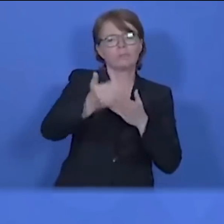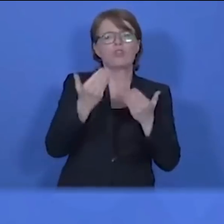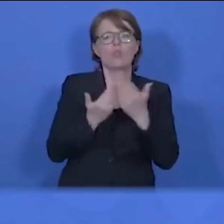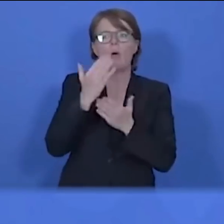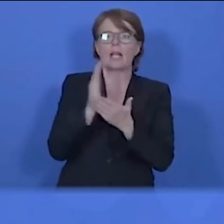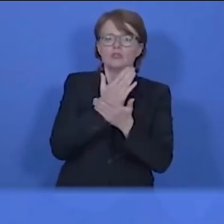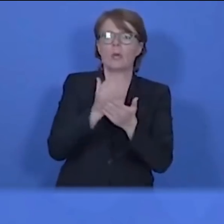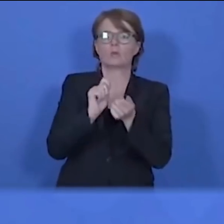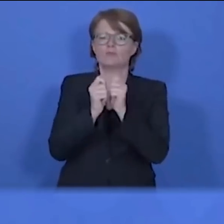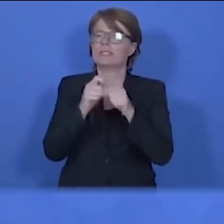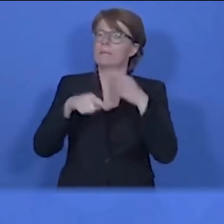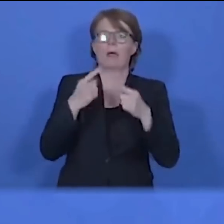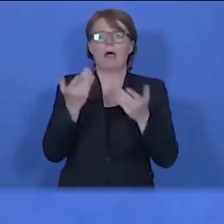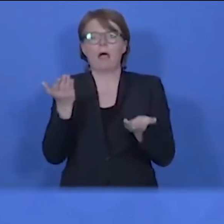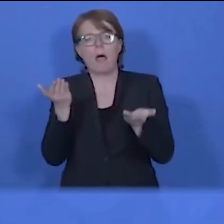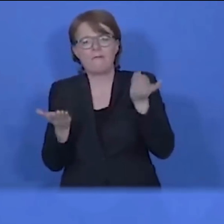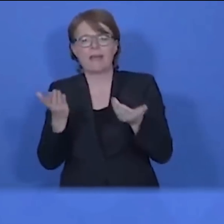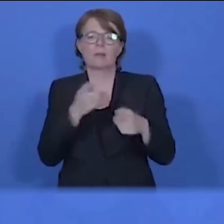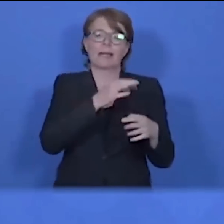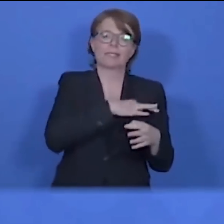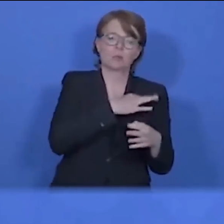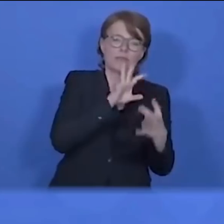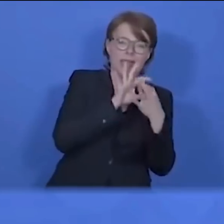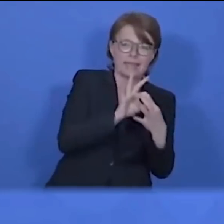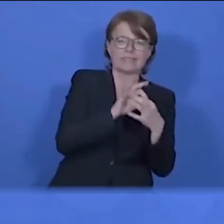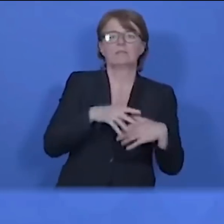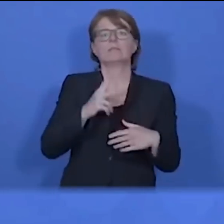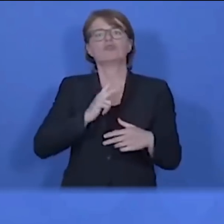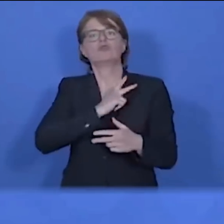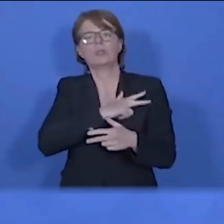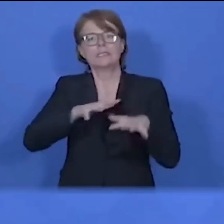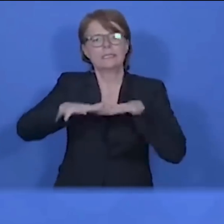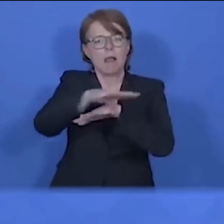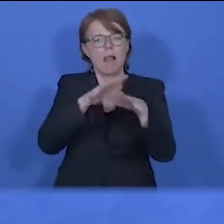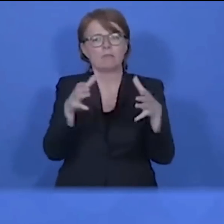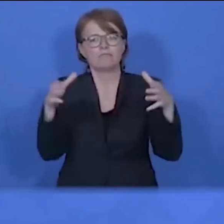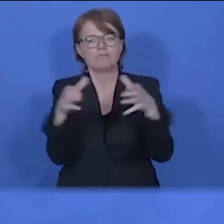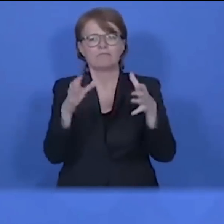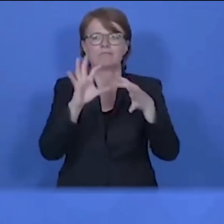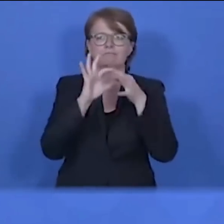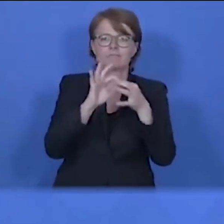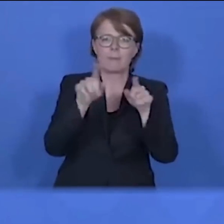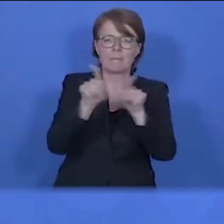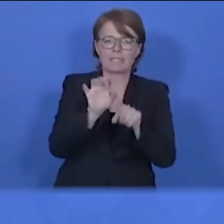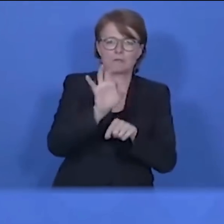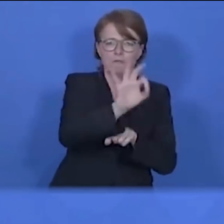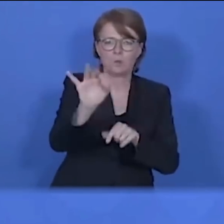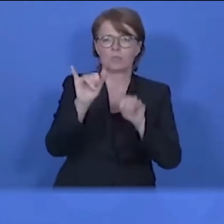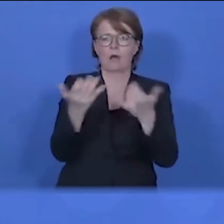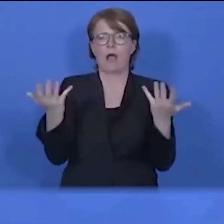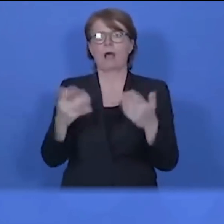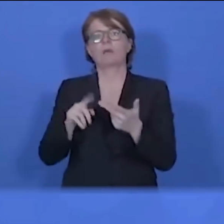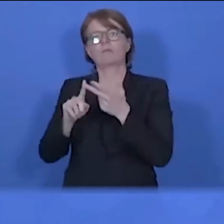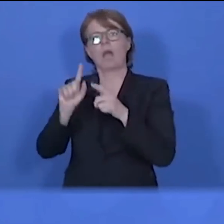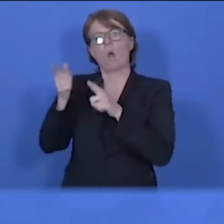gut abwägen, was bedeutet das gesundheitlich, was hat das für den sozialen Zusammenhalt unserer Gesellschaft an